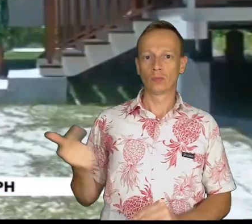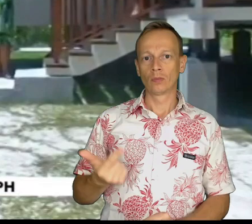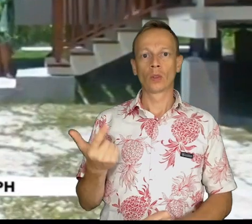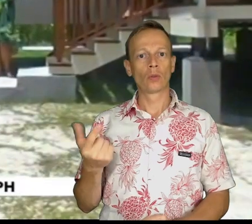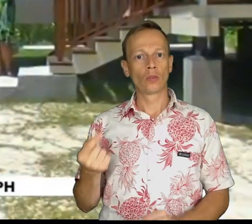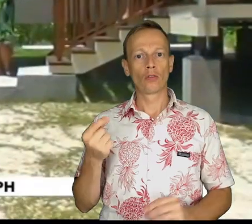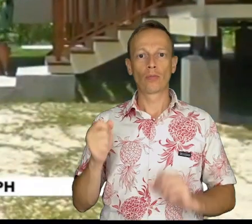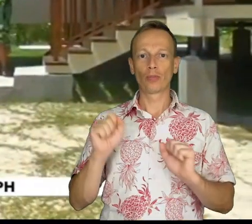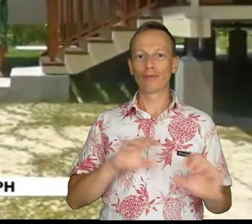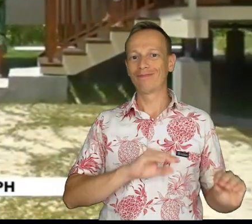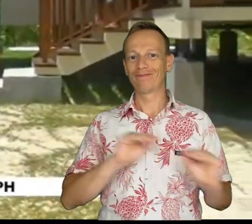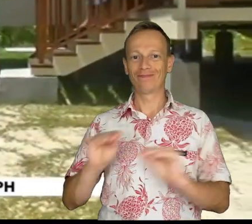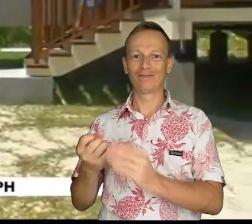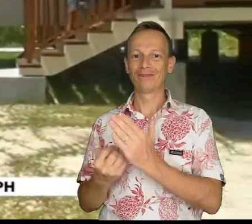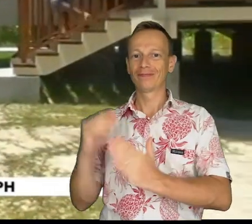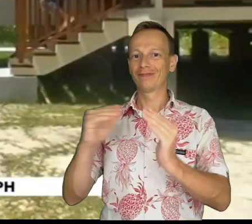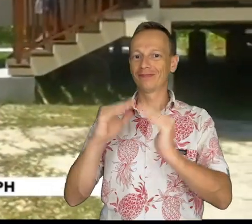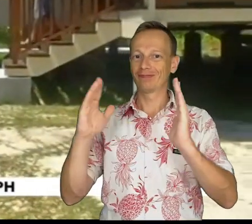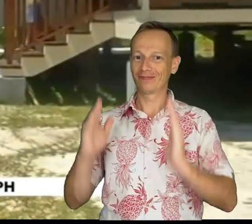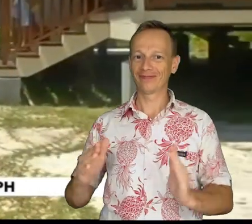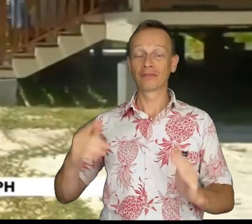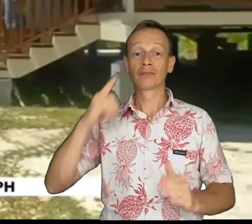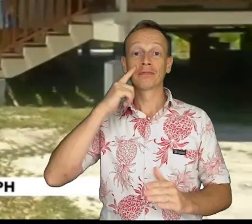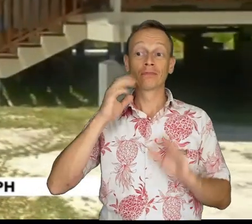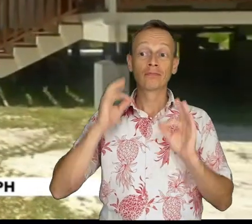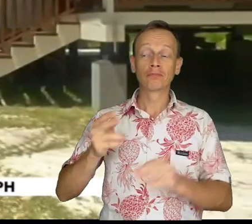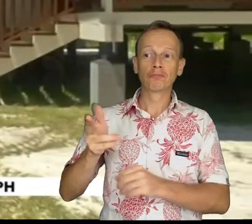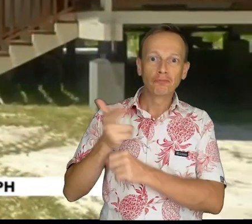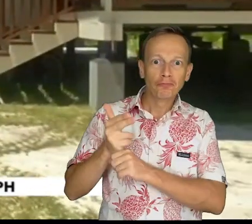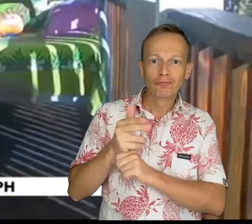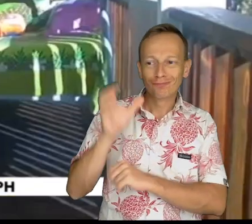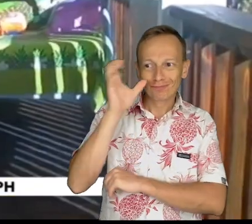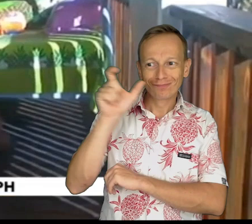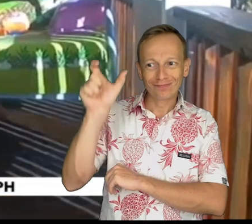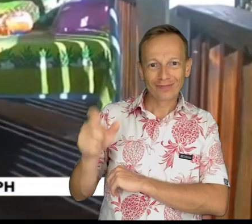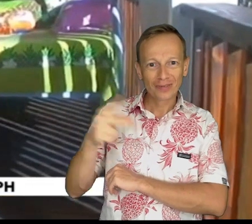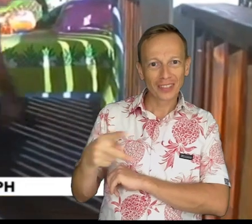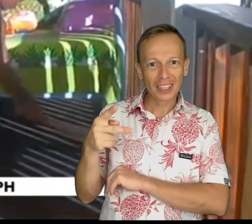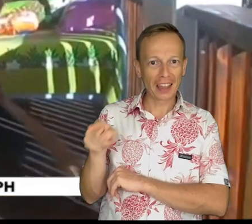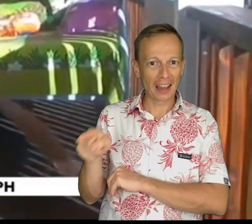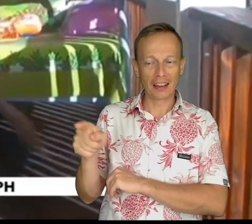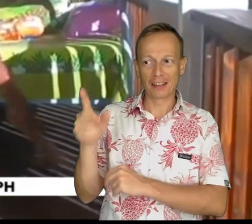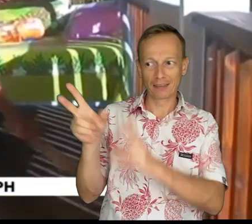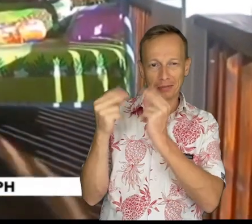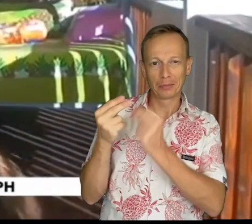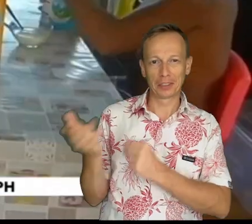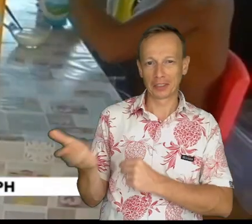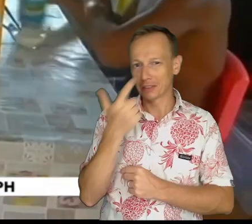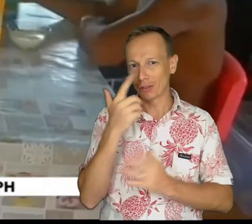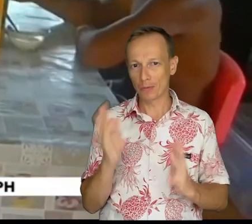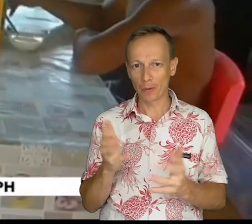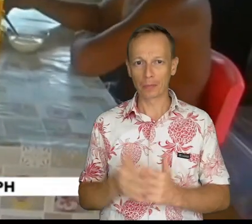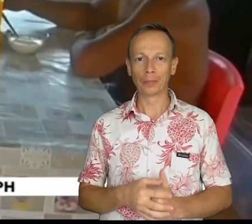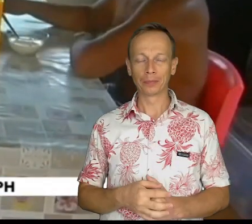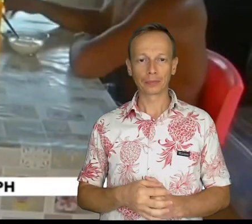époux pour emménager dans leur nouvelle demeure. Je vous propose d'écouter l'heureuse propriétaire au micro d'Arthur Thiaris.